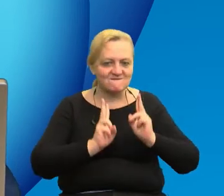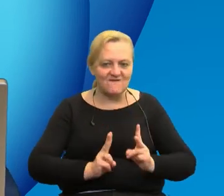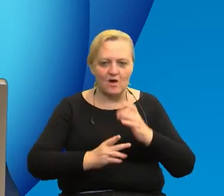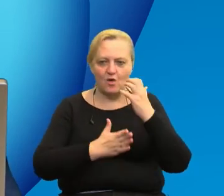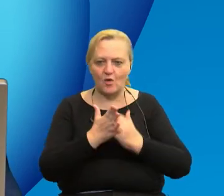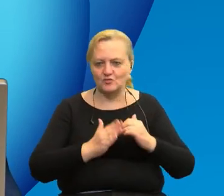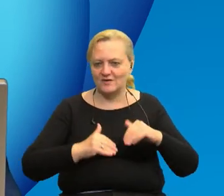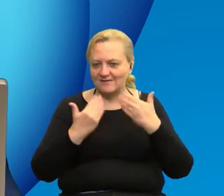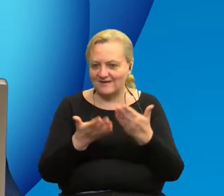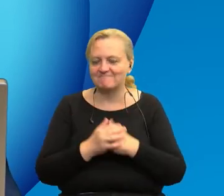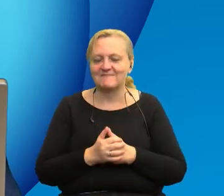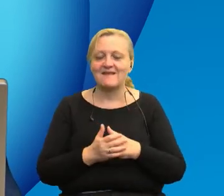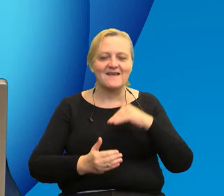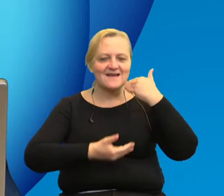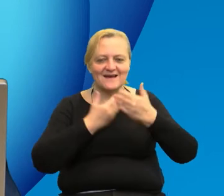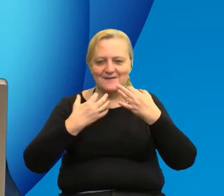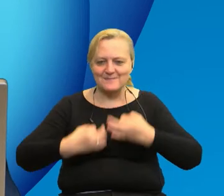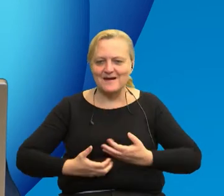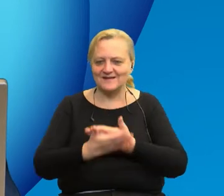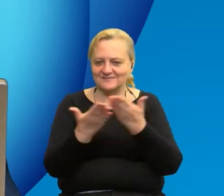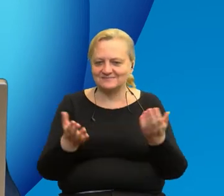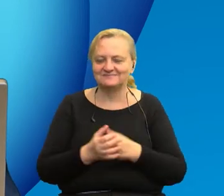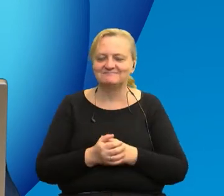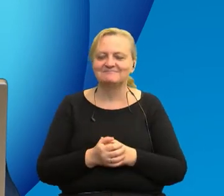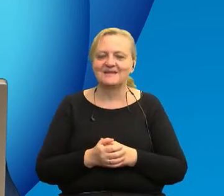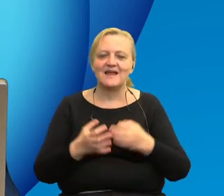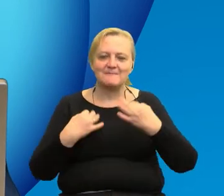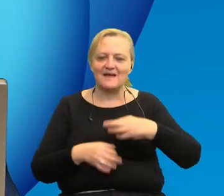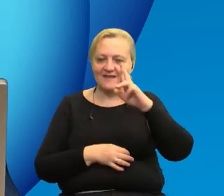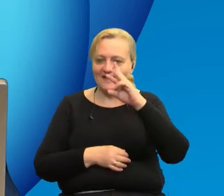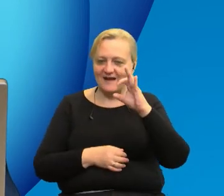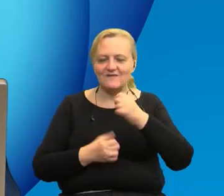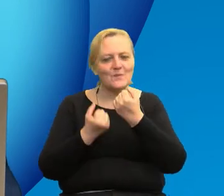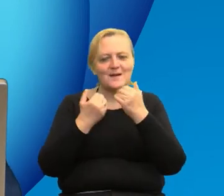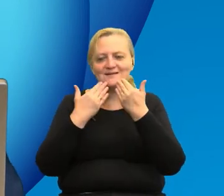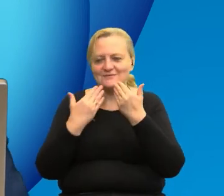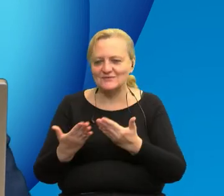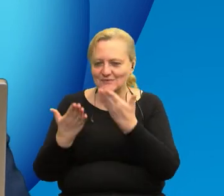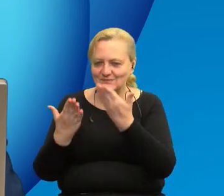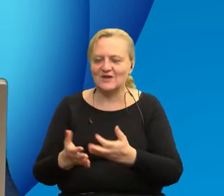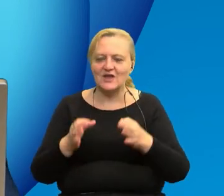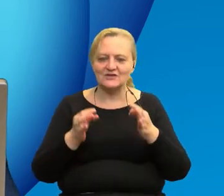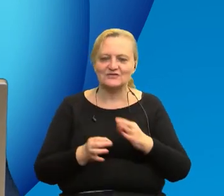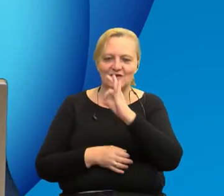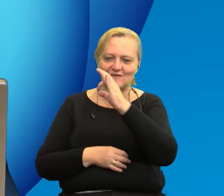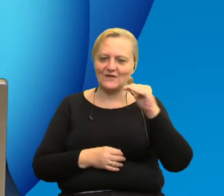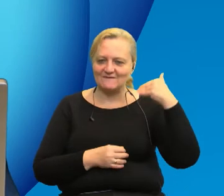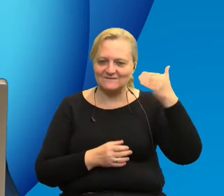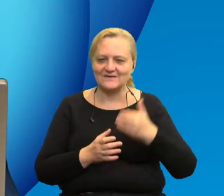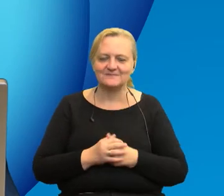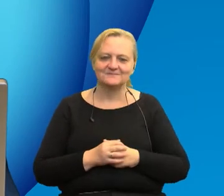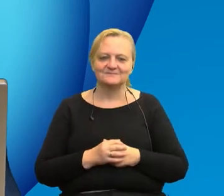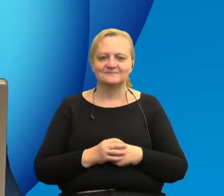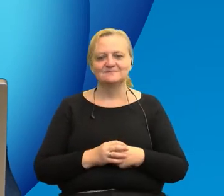przynosić korzyści. Więc gratulujemy Państwu i Panie Rafale, bardzo dziękujemy za dzisiejsze Pana wystąpienie,